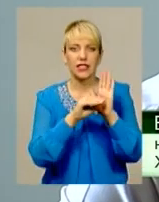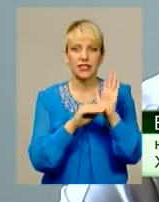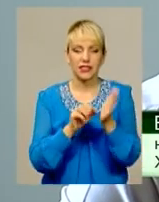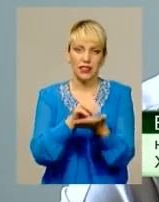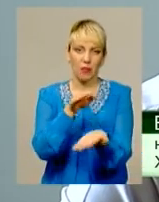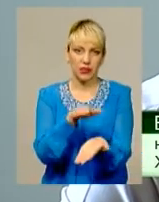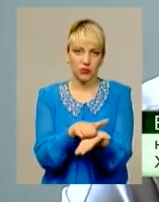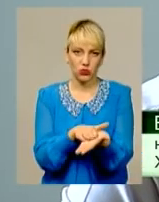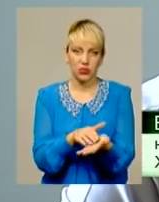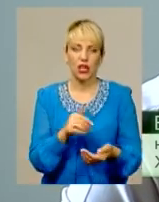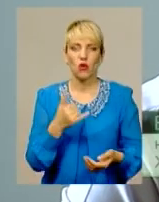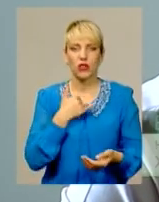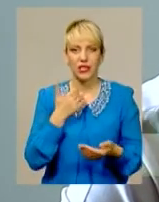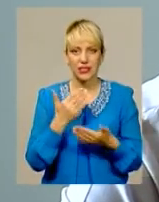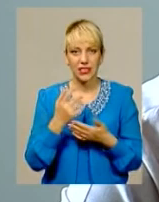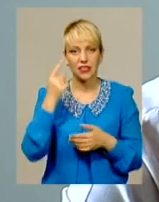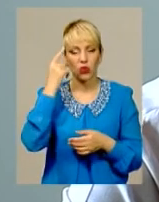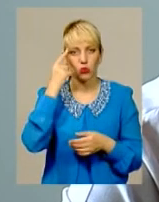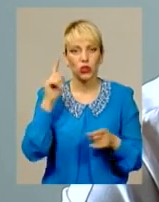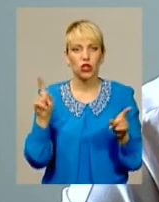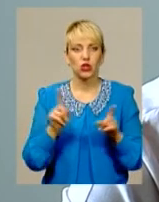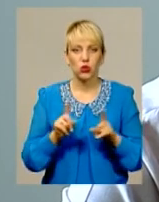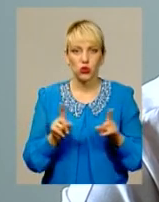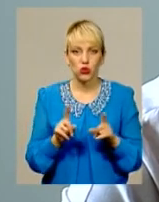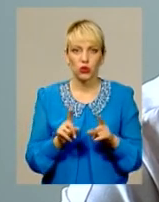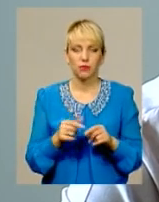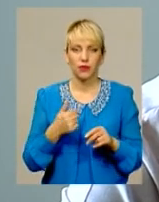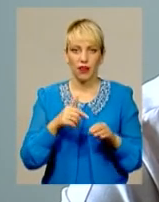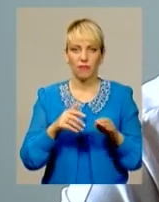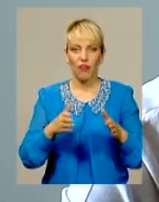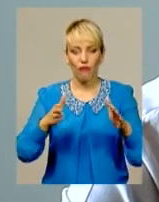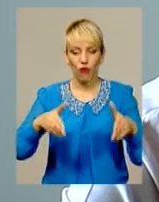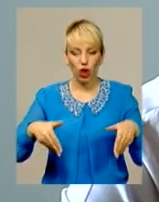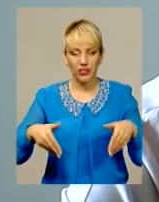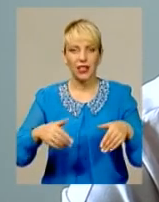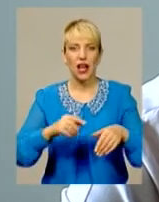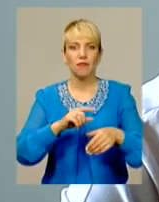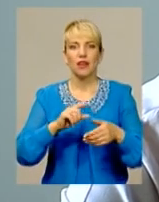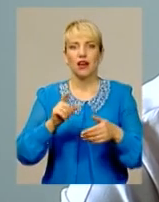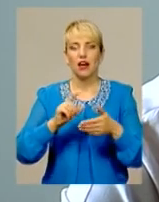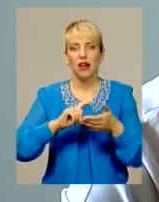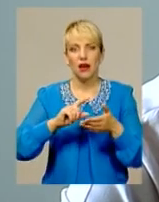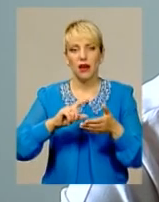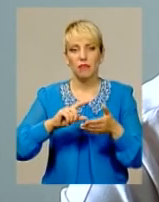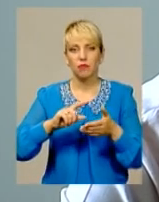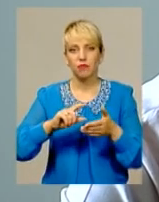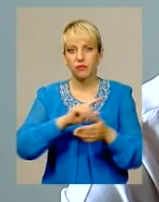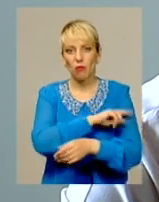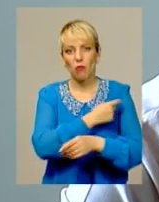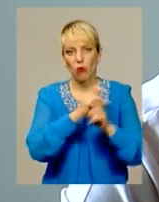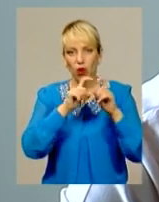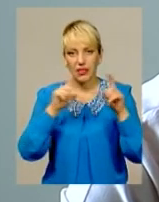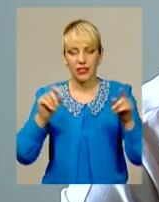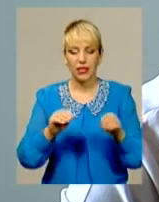така задумка про те, що в фойє поліклінік поставити сенсорні кіоски. Це по типу тих, які